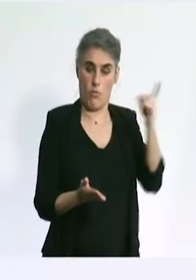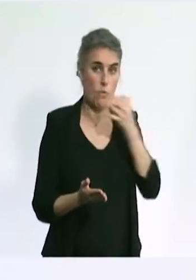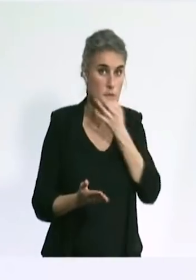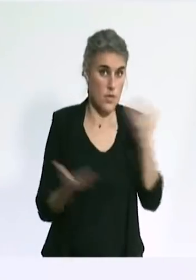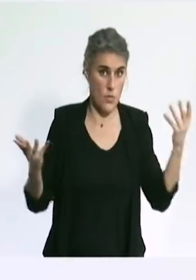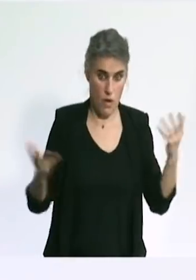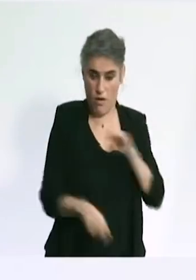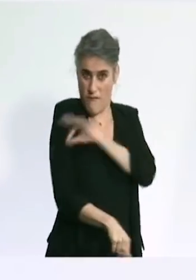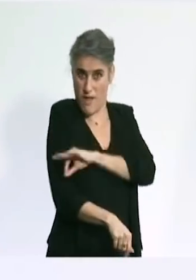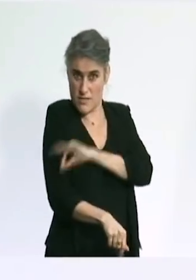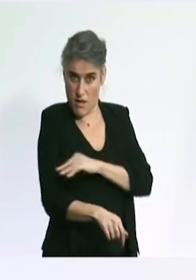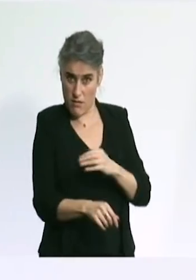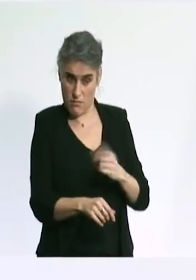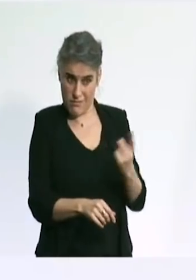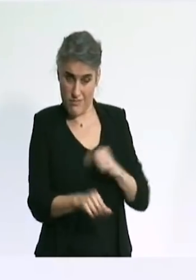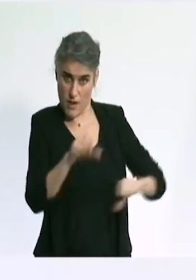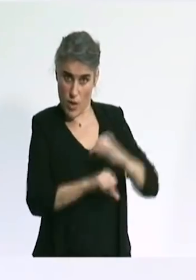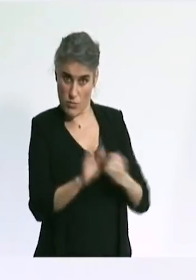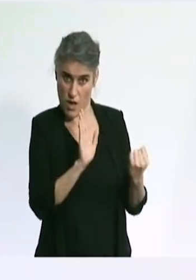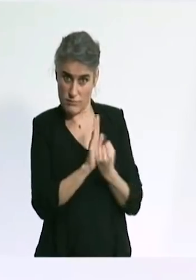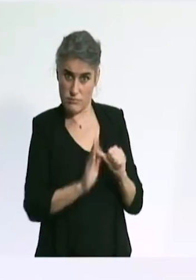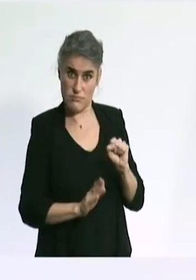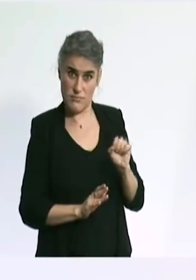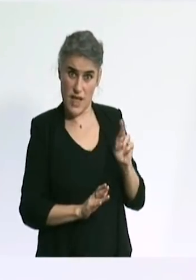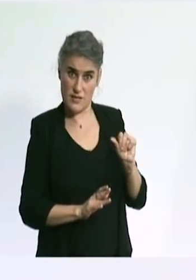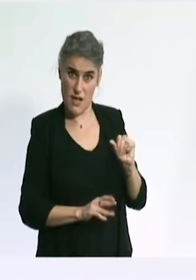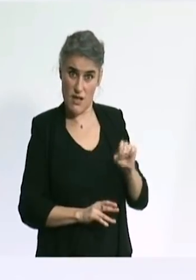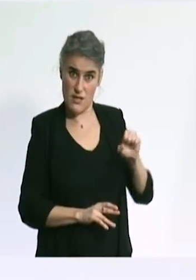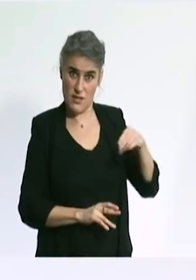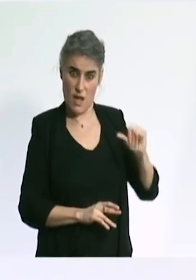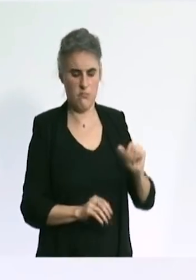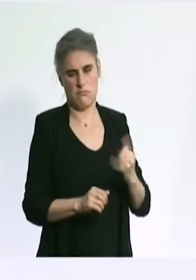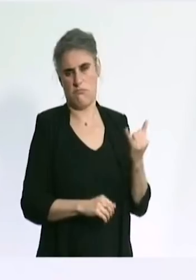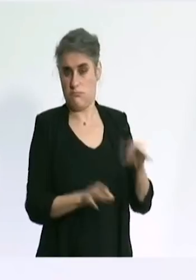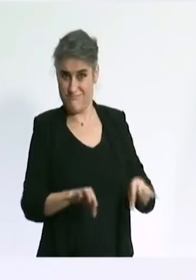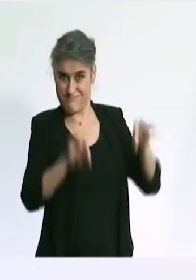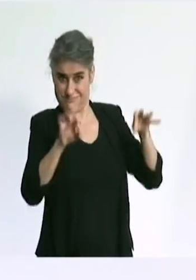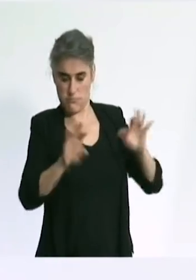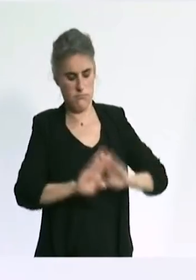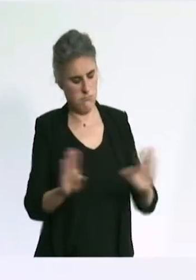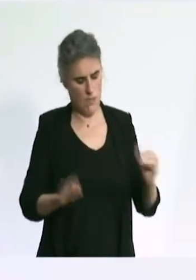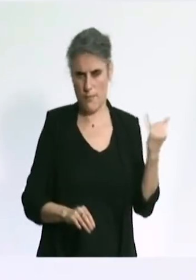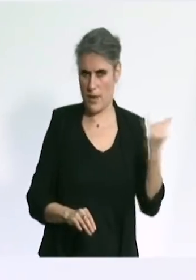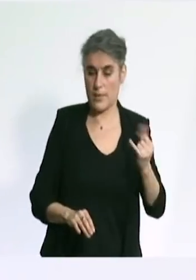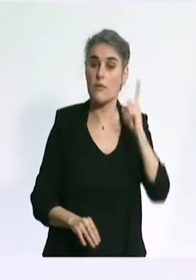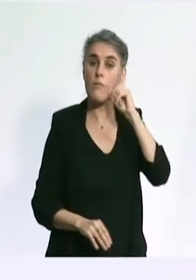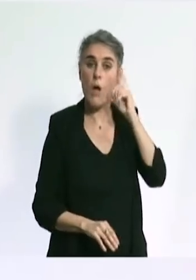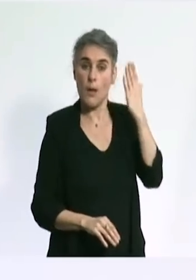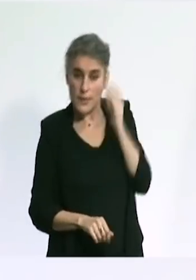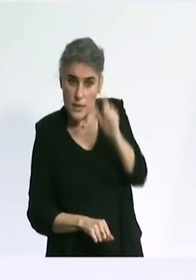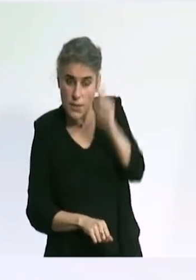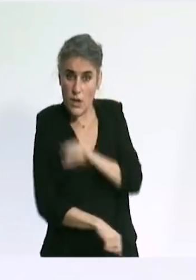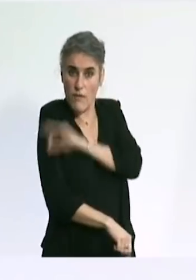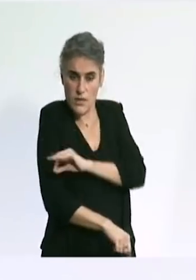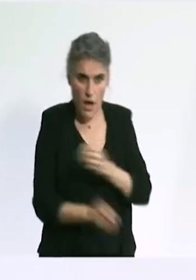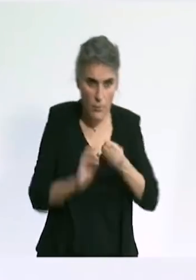la vaccination par AstraZeneca. Des enquêtes sont menées systématiquement à chaque fois qu'un effet indésirable grave